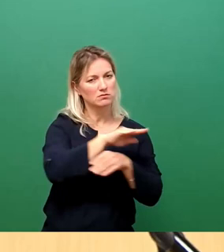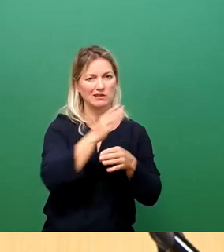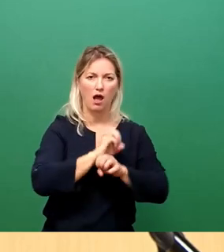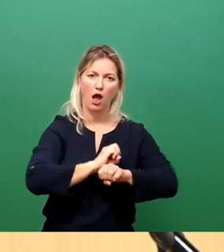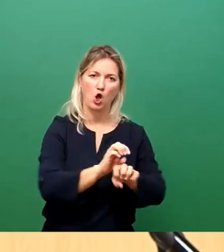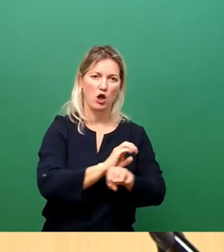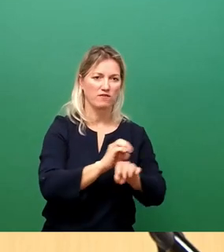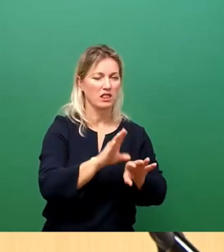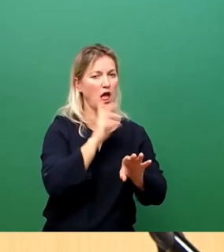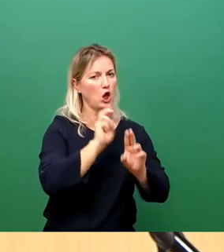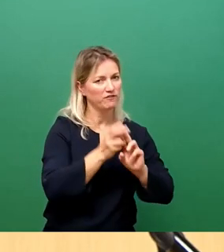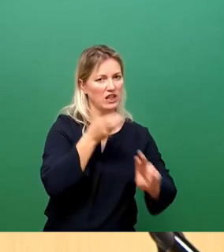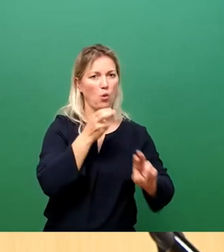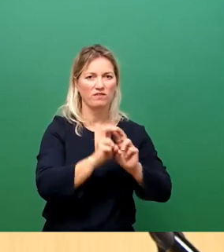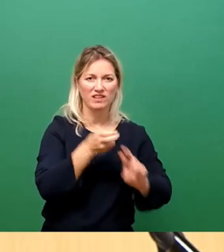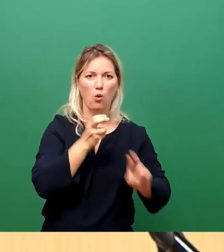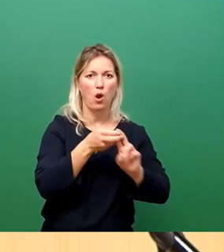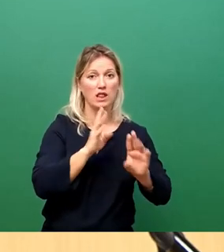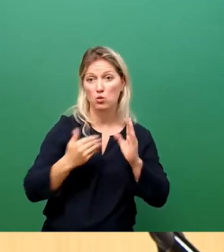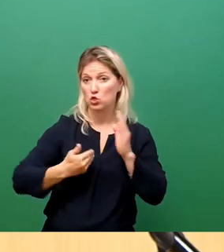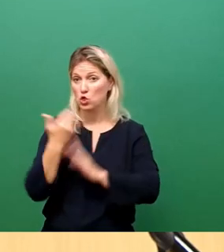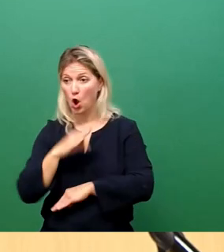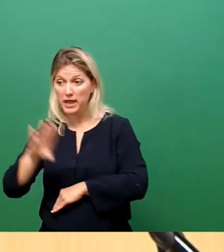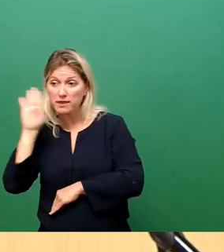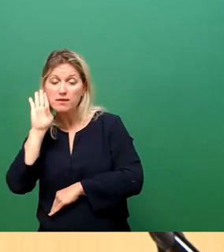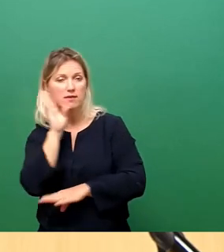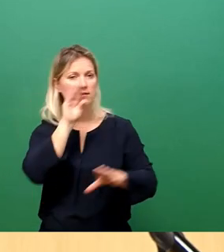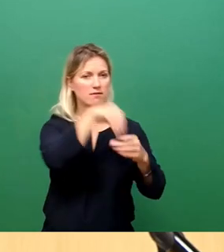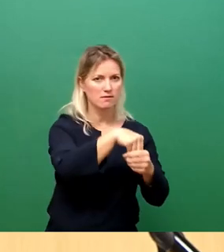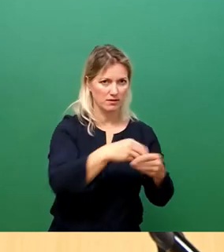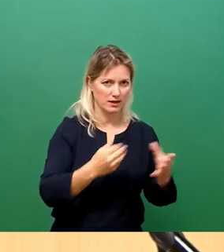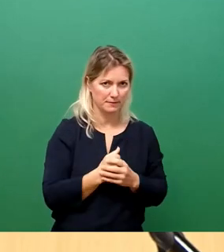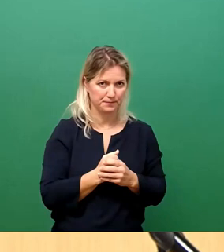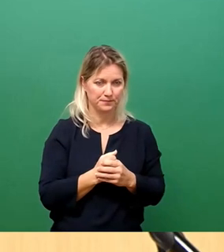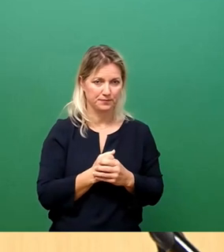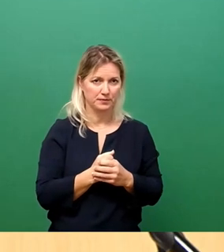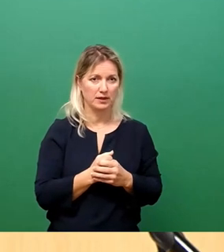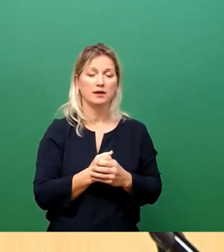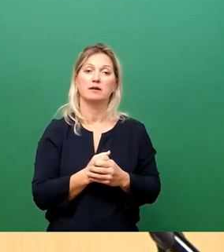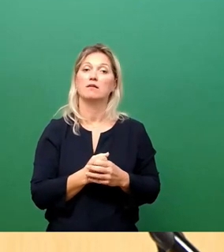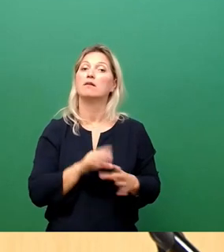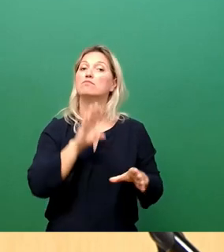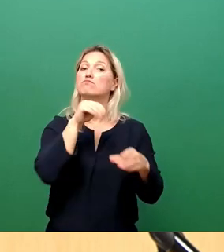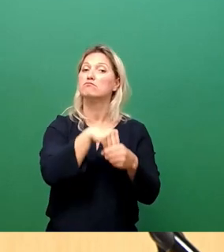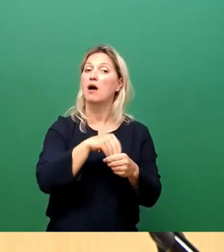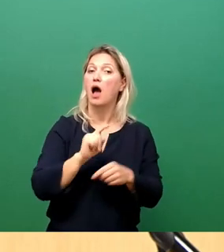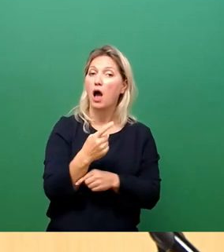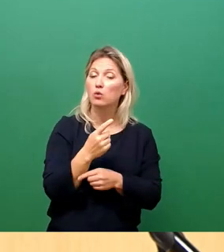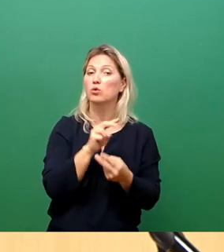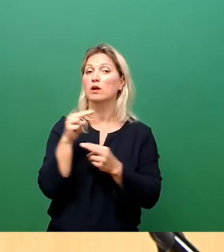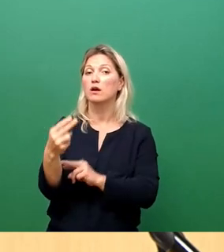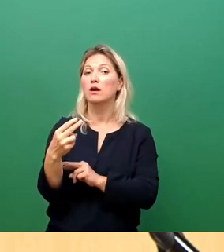wiederholt und den neuen Erkenntnissen angepasst. Parallel dazu haben wir in individuellen Expertengesprächen,